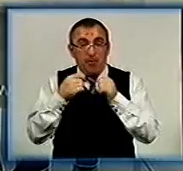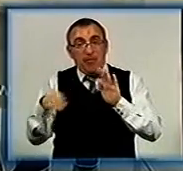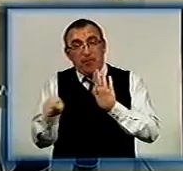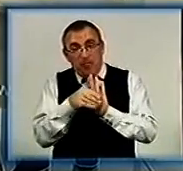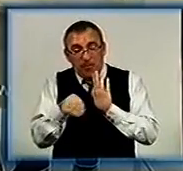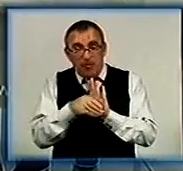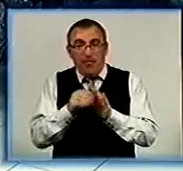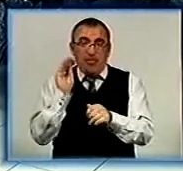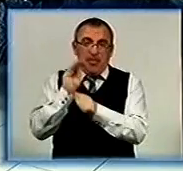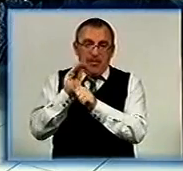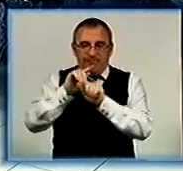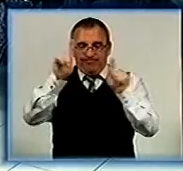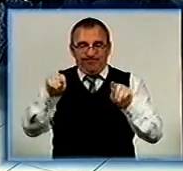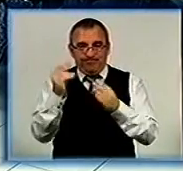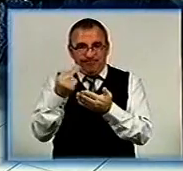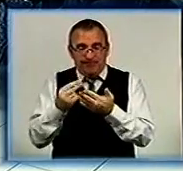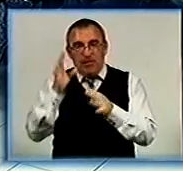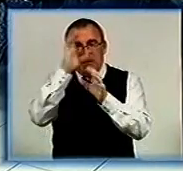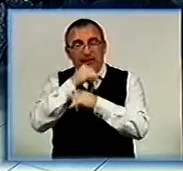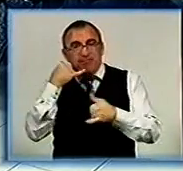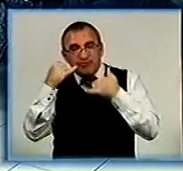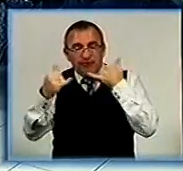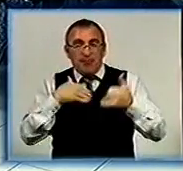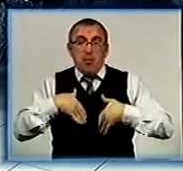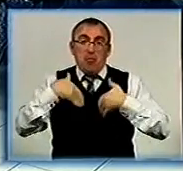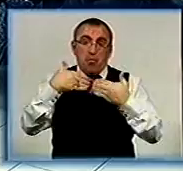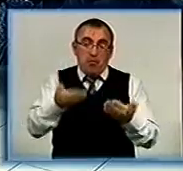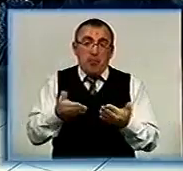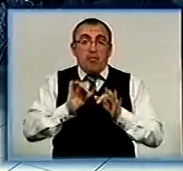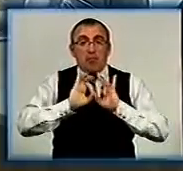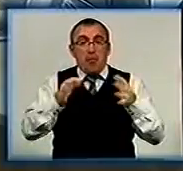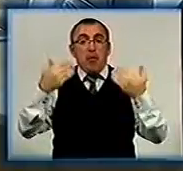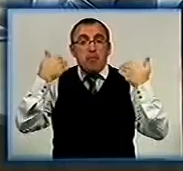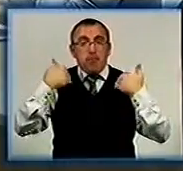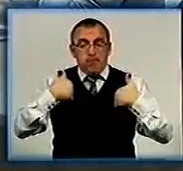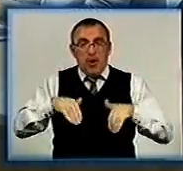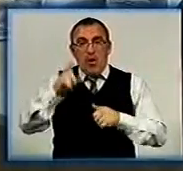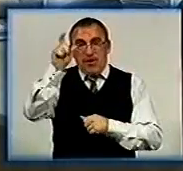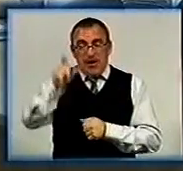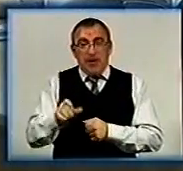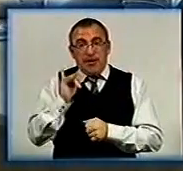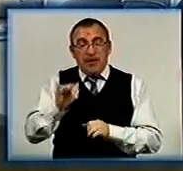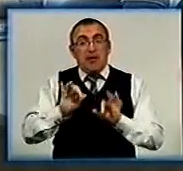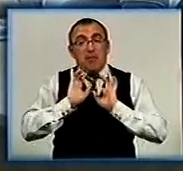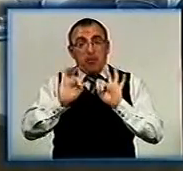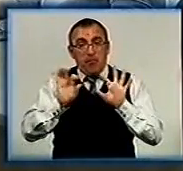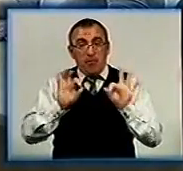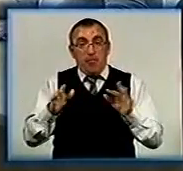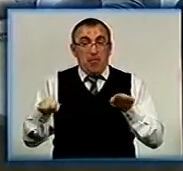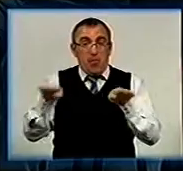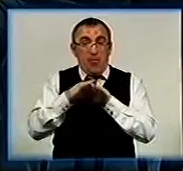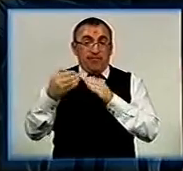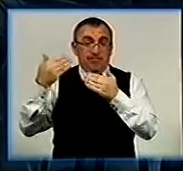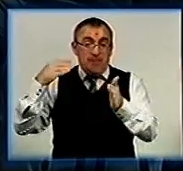виборців, карикатури в листівках та нічні телефонні дзвінки із пропозицією розповісти біографію кандидата. Також повідомили, що порівняно з